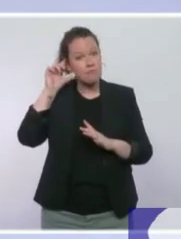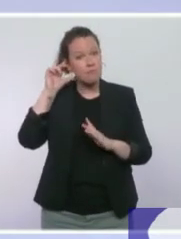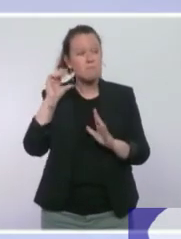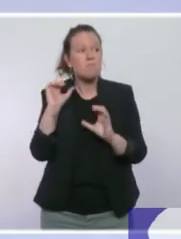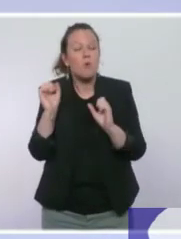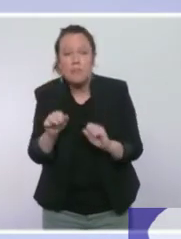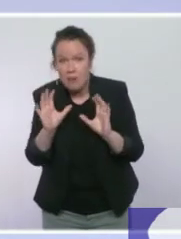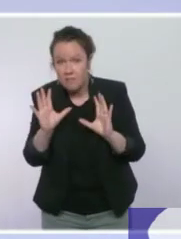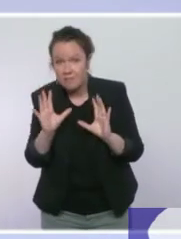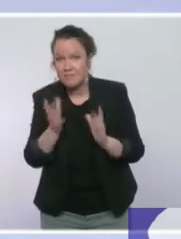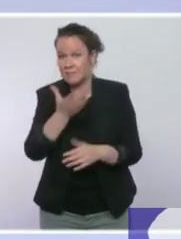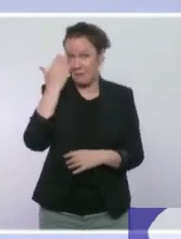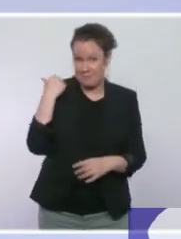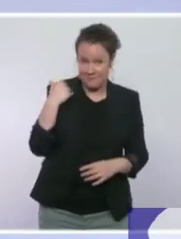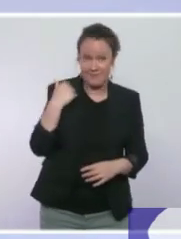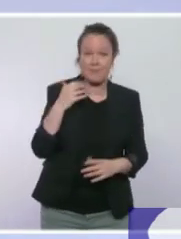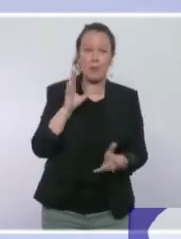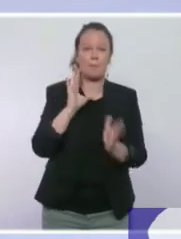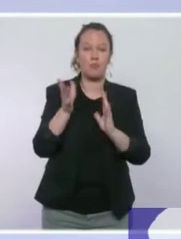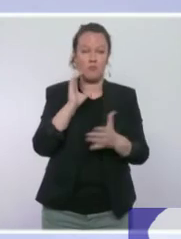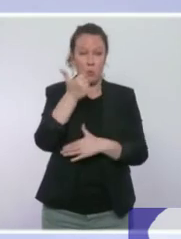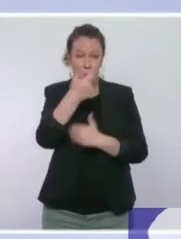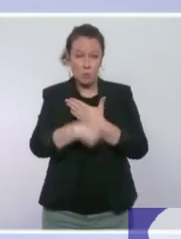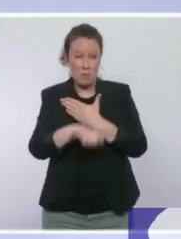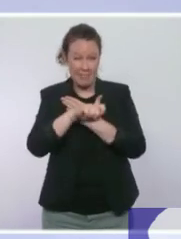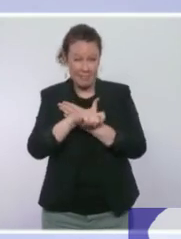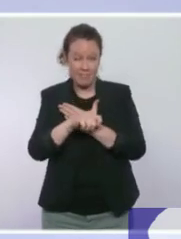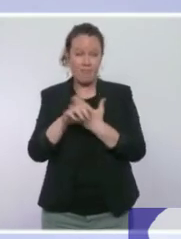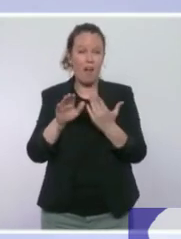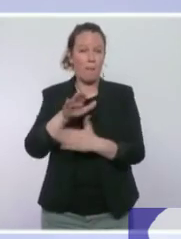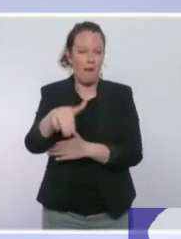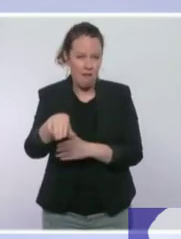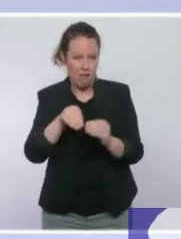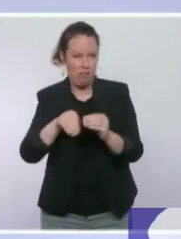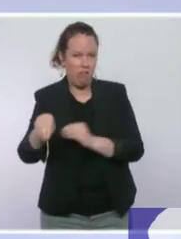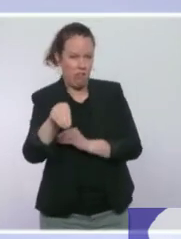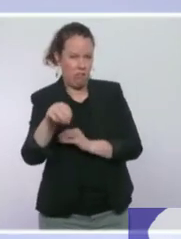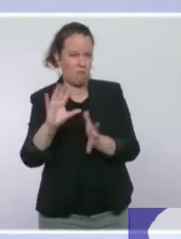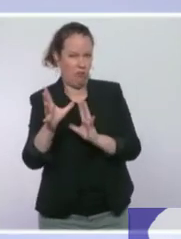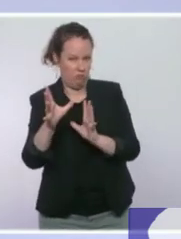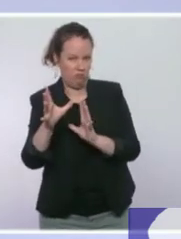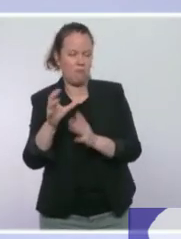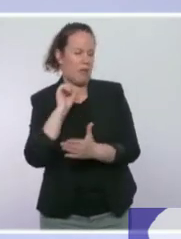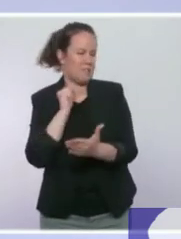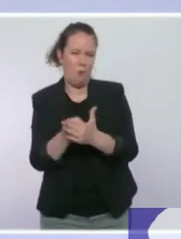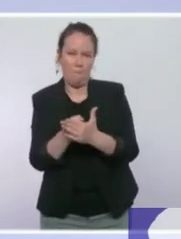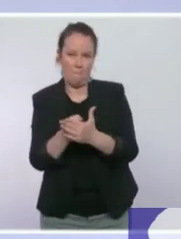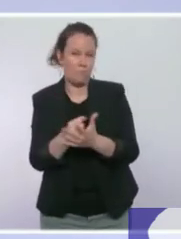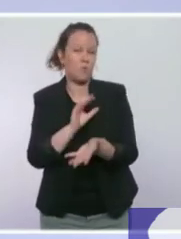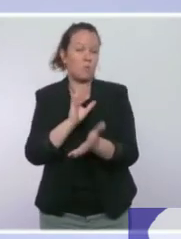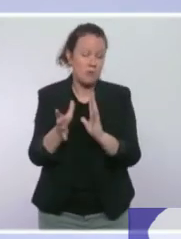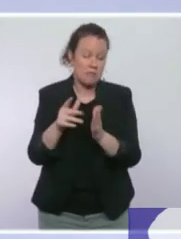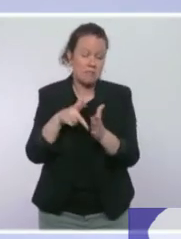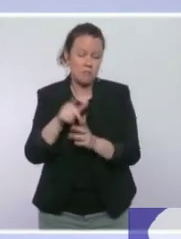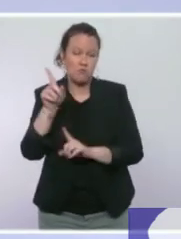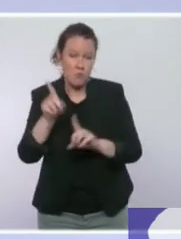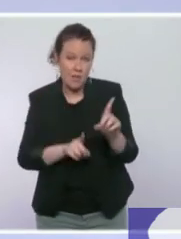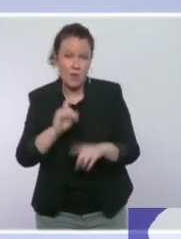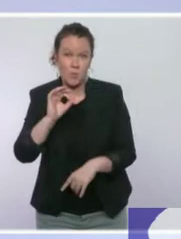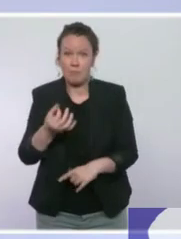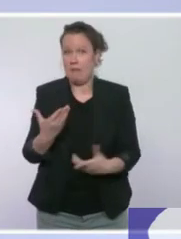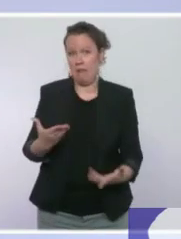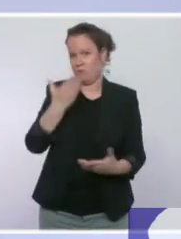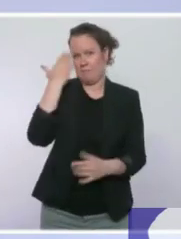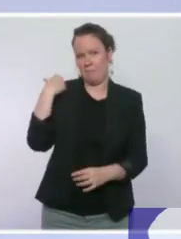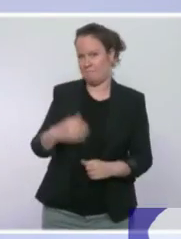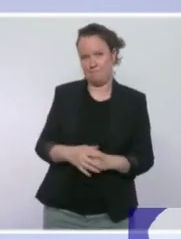qu'il y ait peut-être une semaine de glissement et pas plus, ce qui pourrait nous amener au 6 juillet. n pas plus d'informations au moment